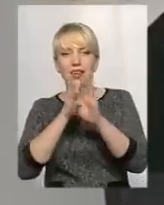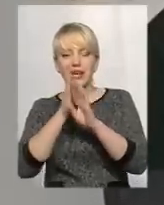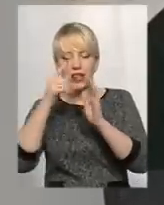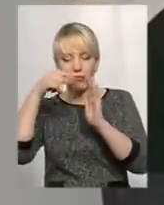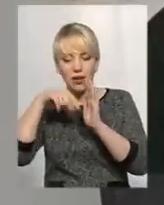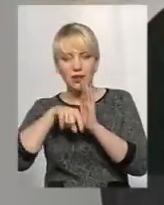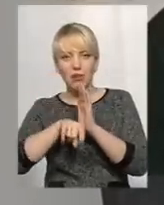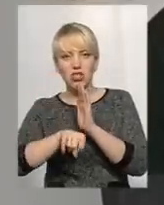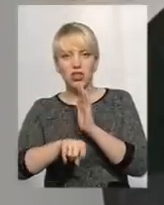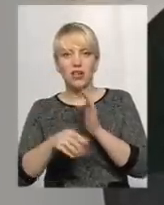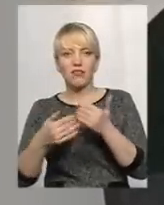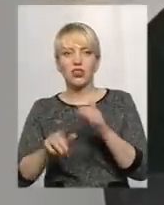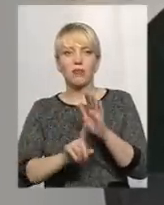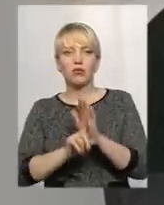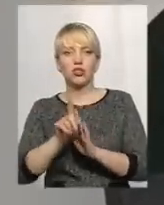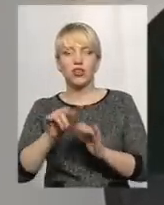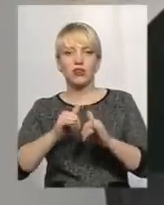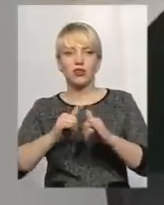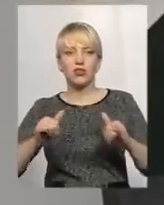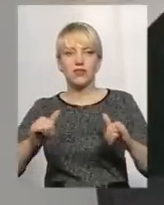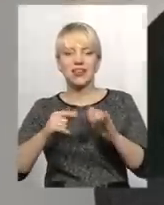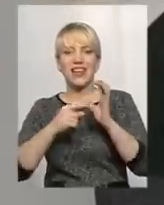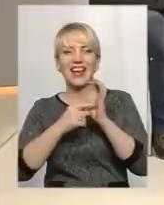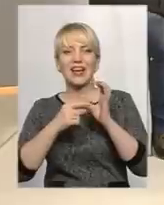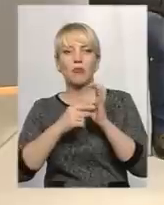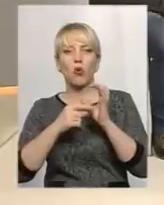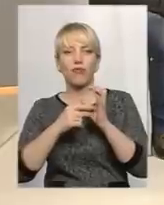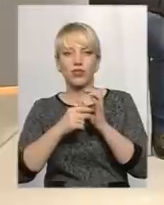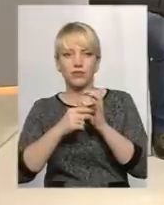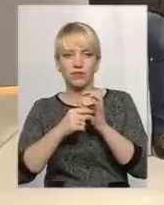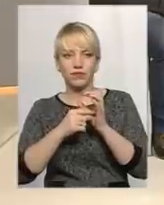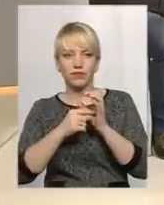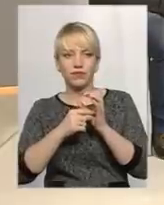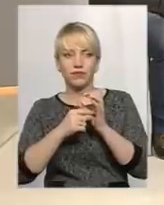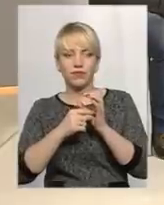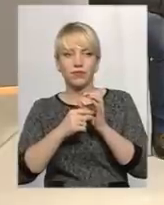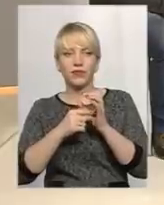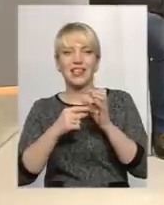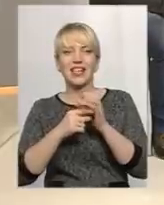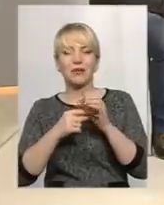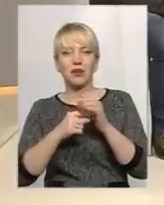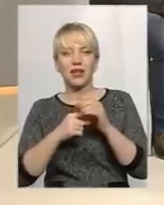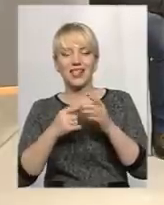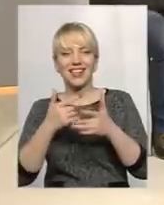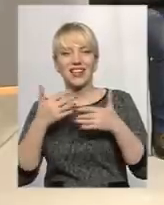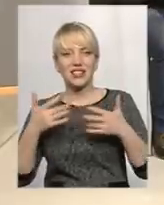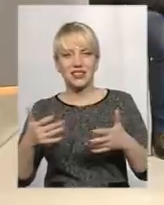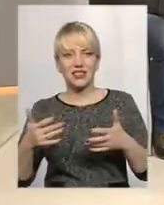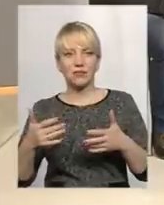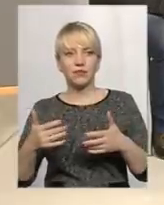печери. Тобто, починають розвиватися грибкові грибки, різні